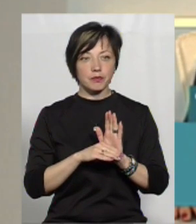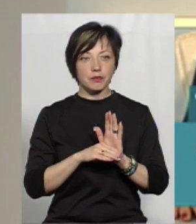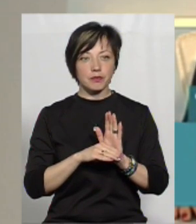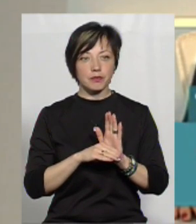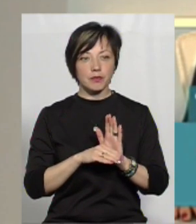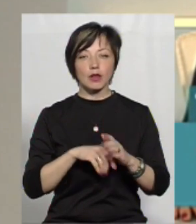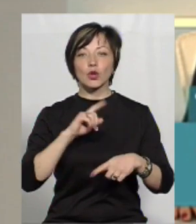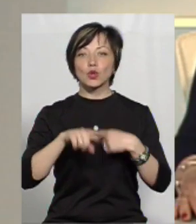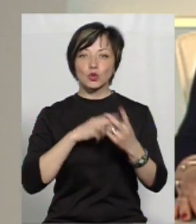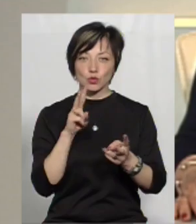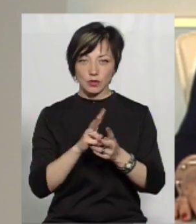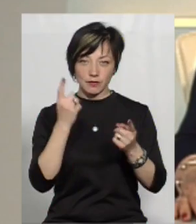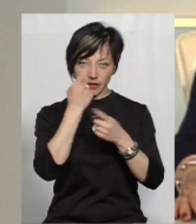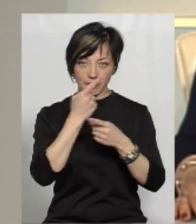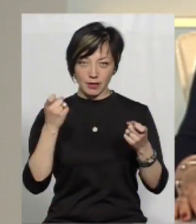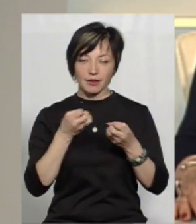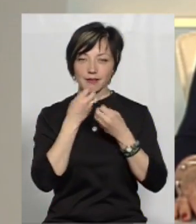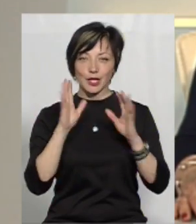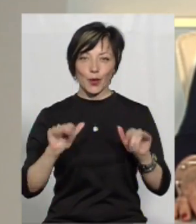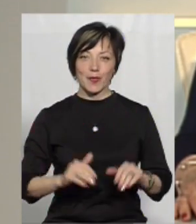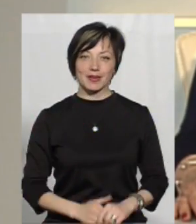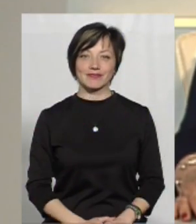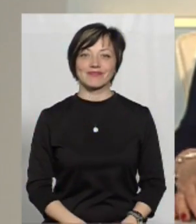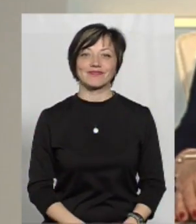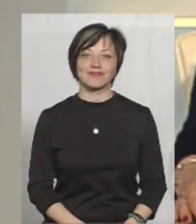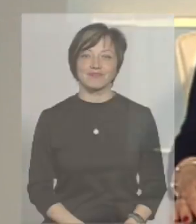До зустрічі в ефірі. На все добре.